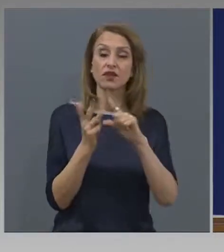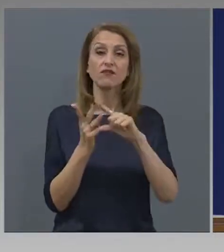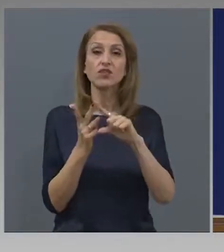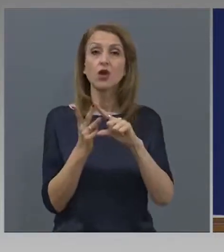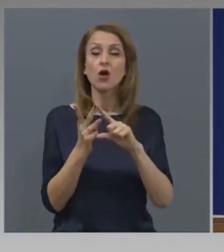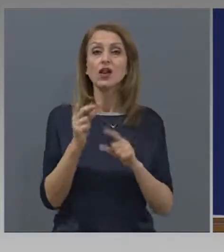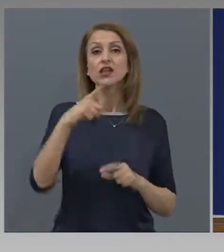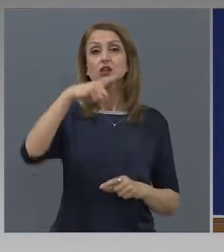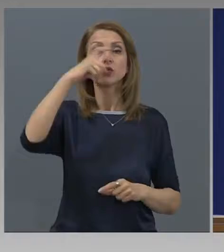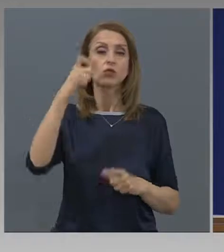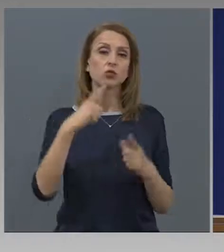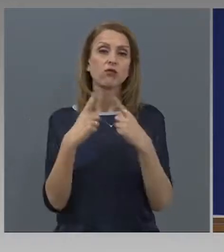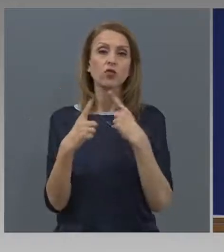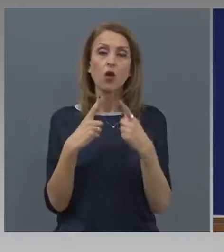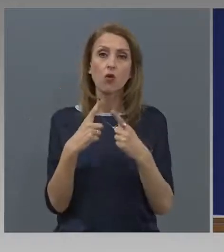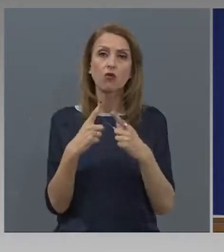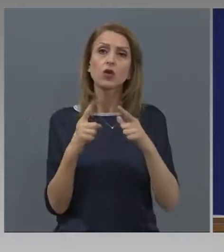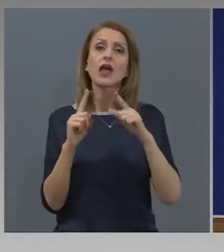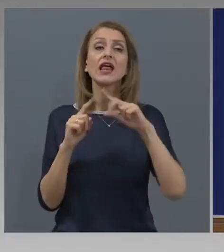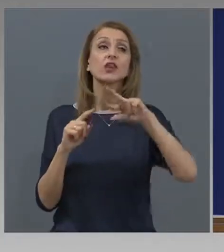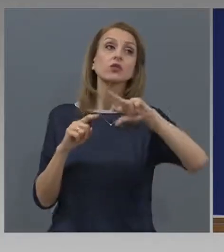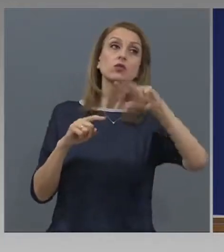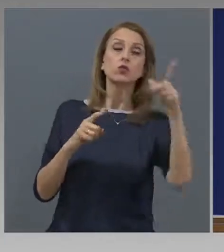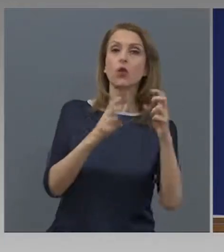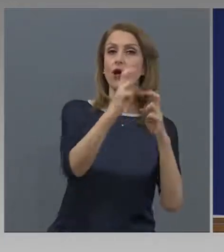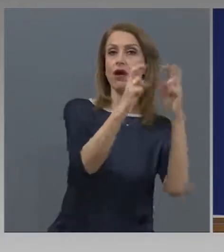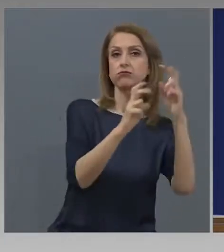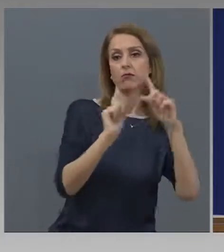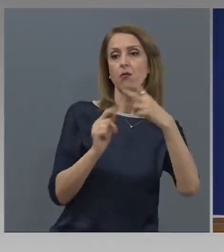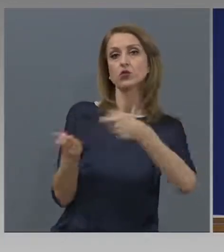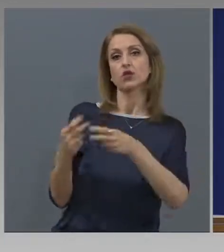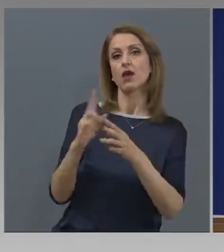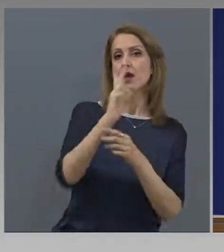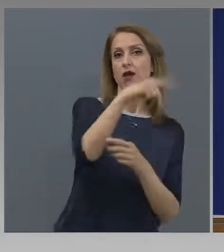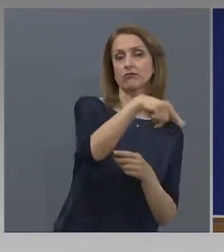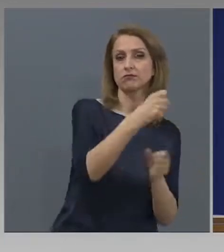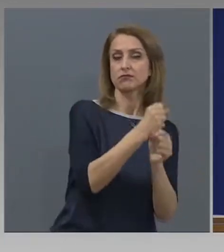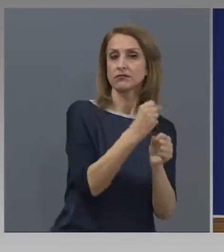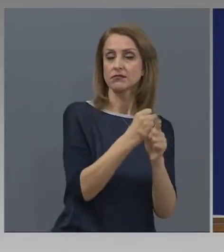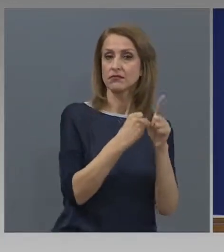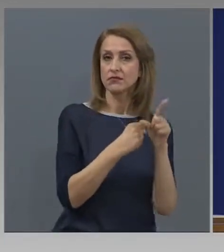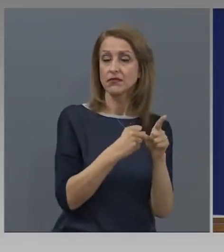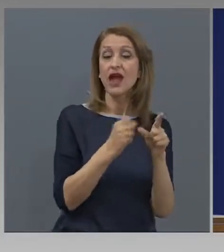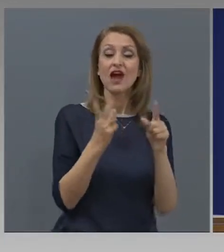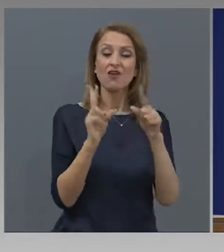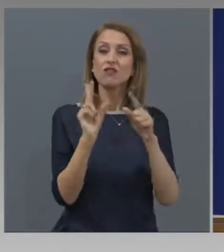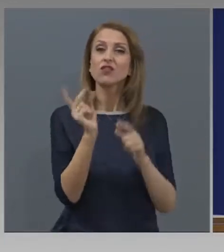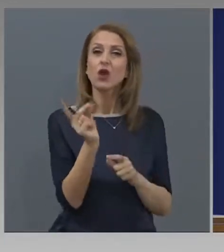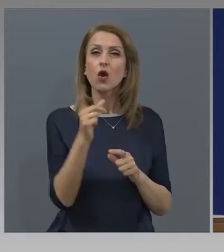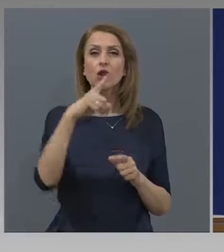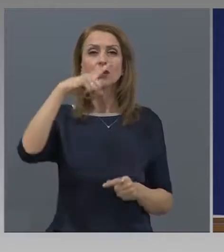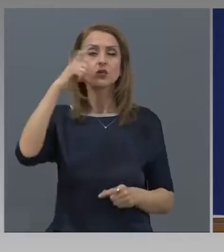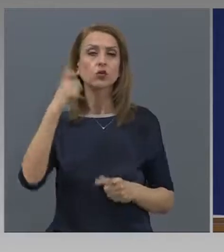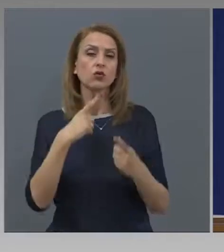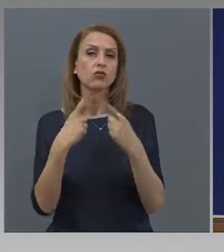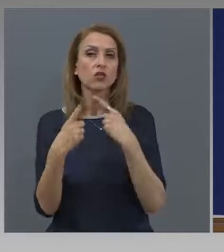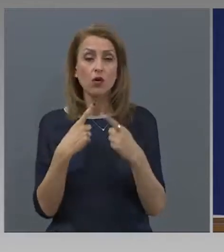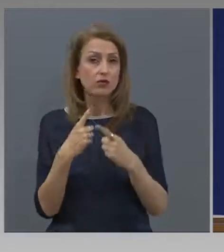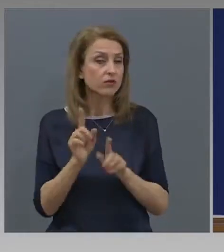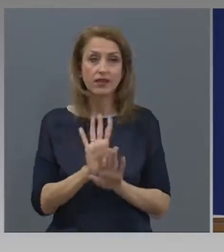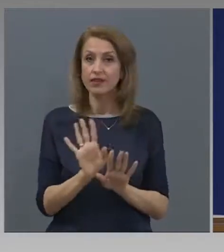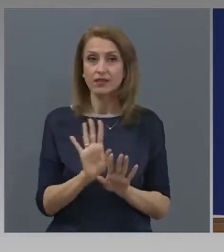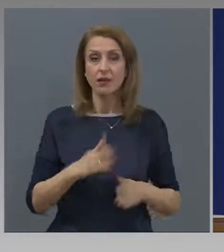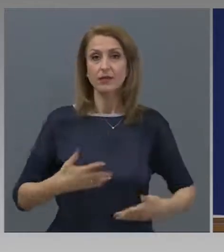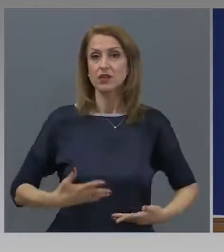и да бъдат найемани от други работодатели там, където това е възможно, като найемането на втори трудов договор не изисква разрешение